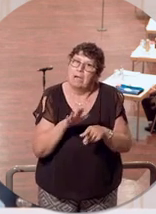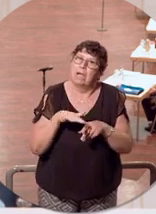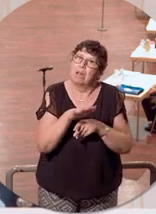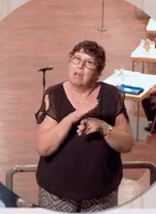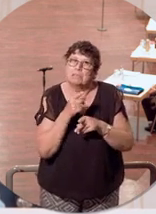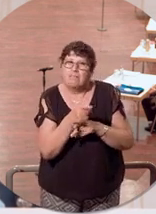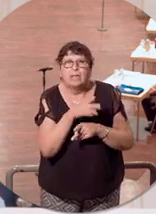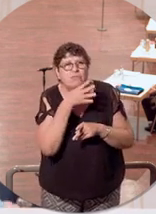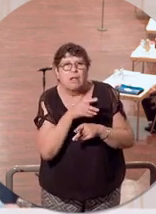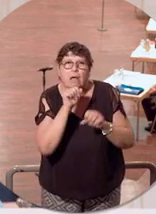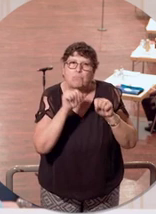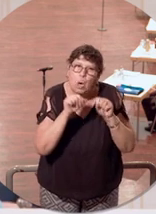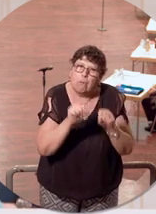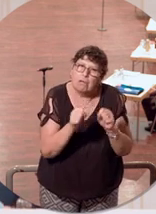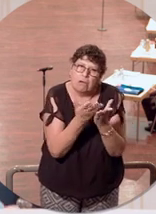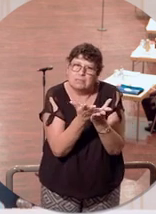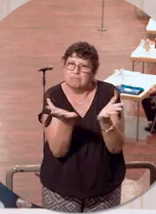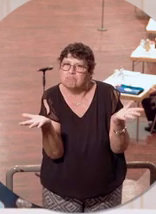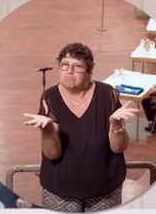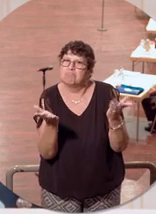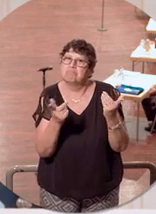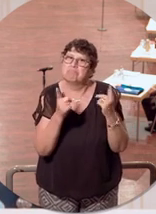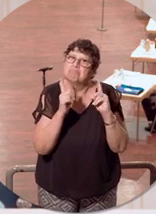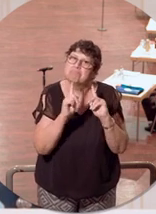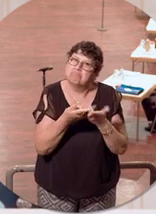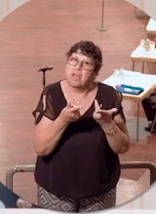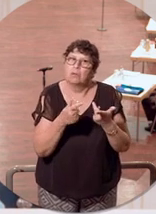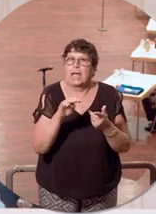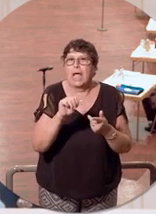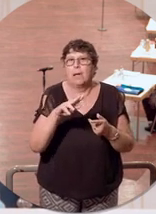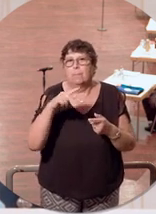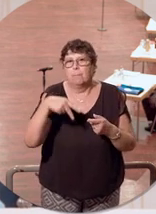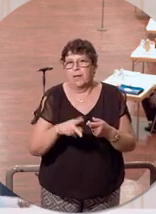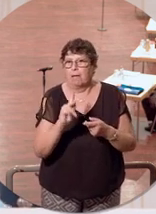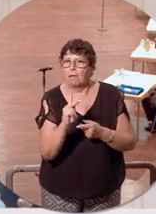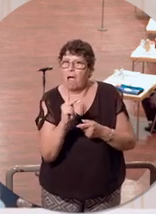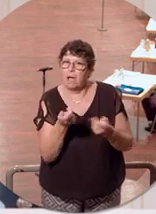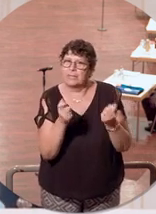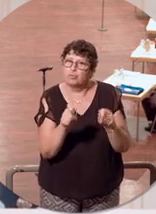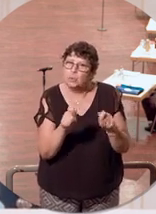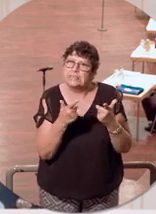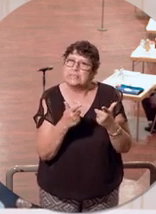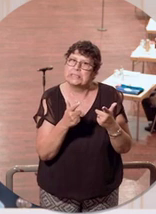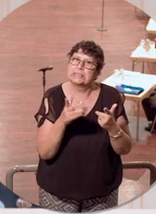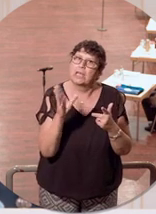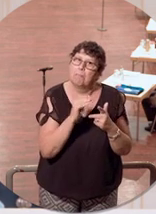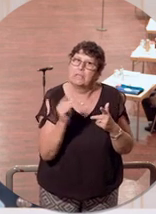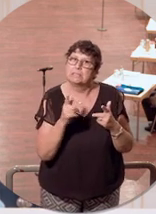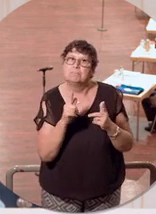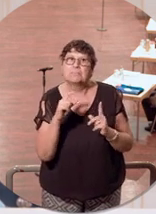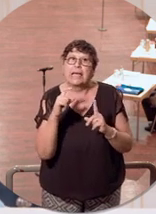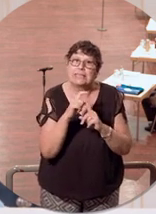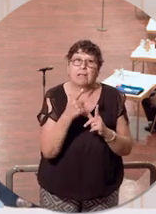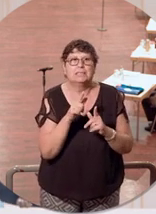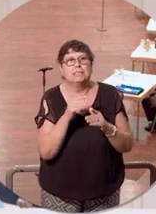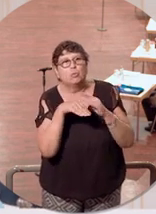Möglichkeiten in Anspruch zu nehmen, die laut dem vorhergehenden MPK-Beschluss für die Region mit stabiler Inzidenz von unter 100 möglich